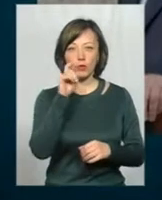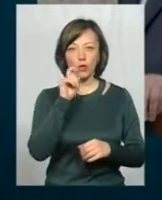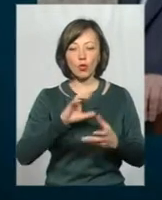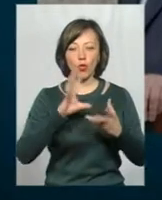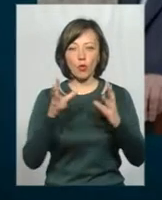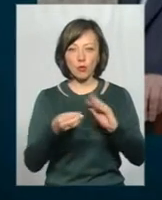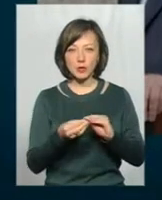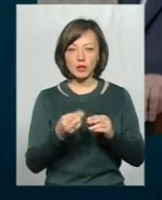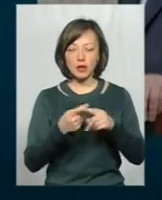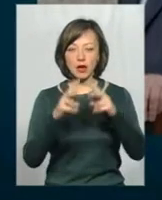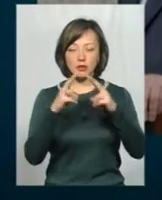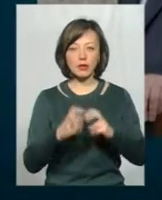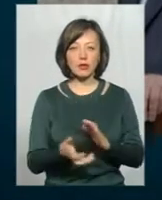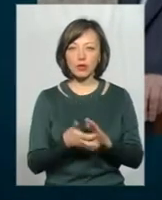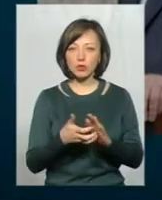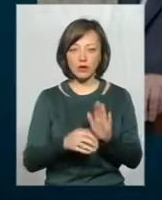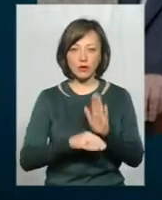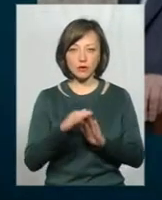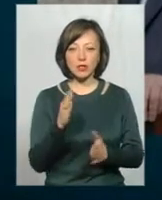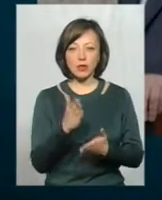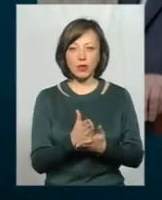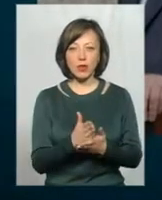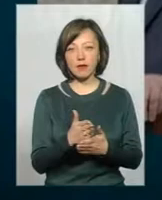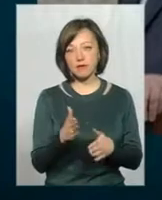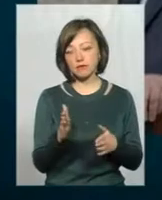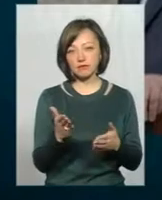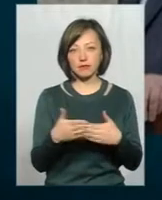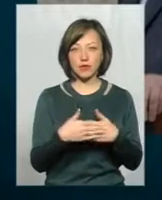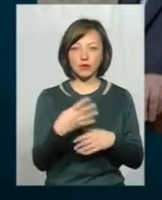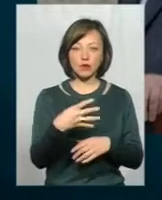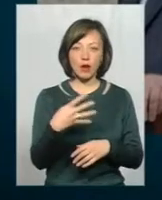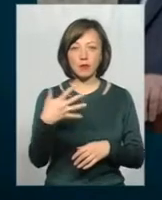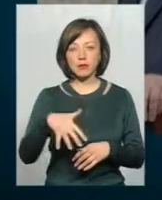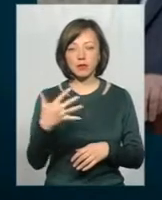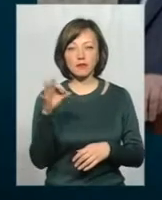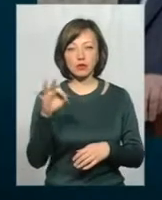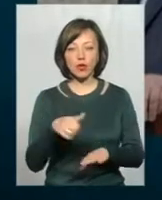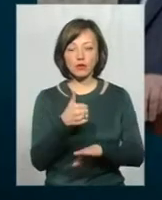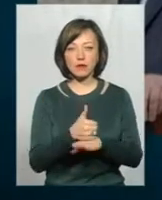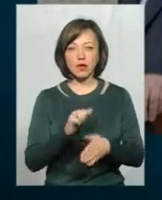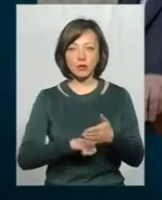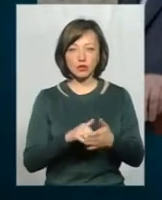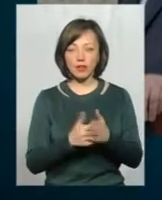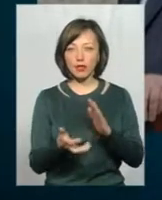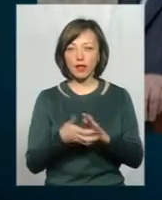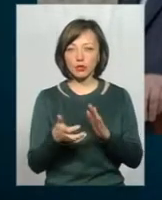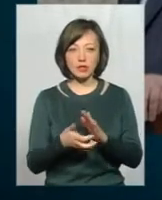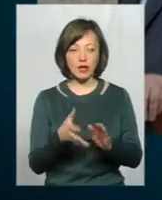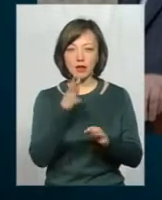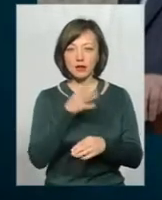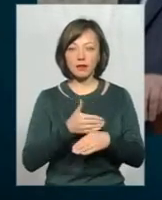обсяги туберкулін-діагностики недостатньо високі і знаходяться в межах 40-55%. Основна причина такого стану – недостатнє та